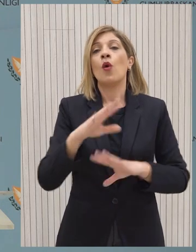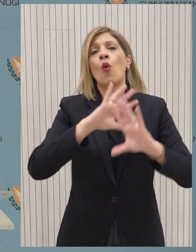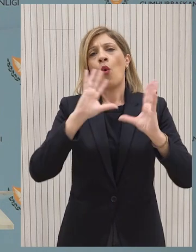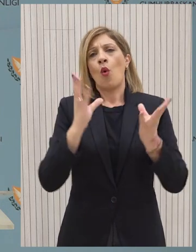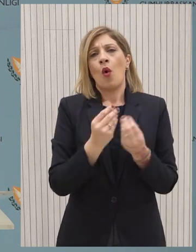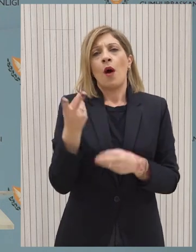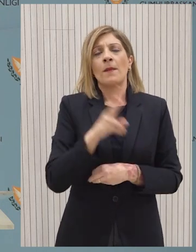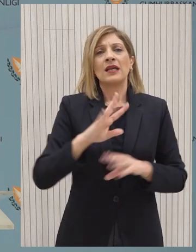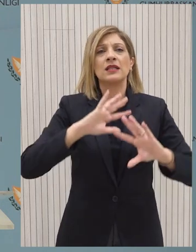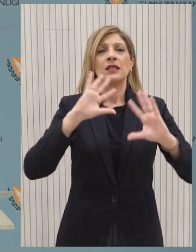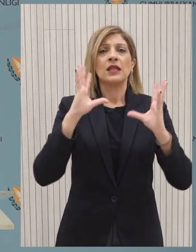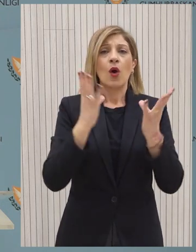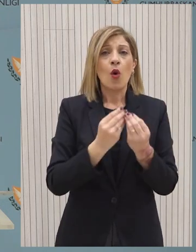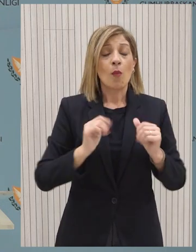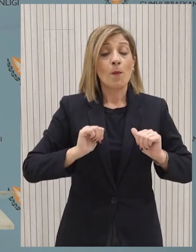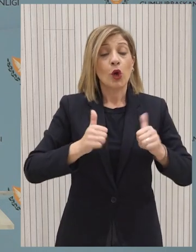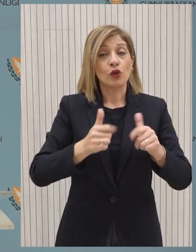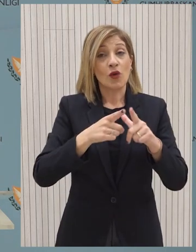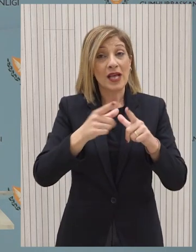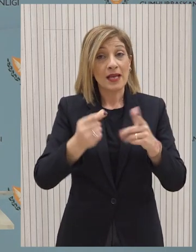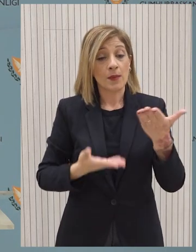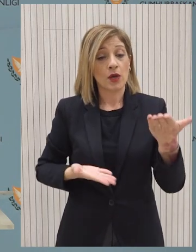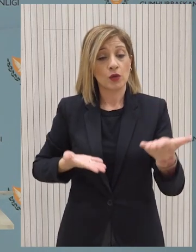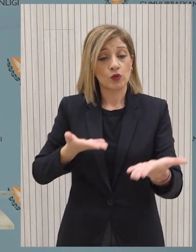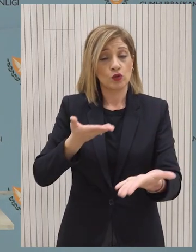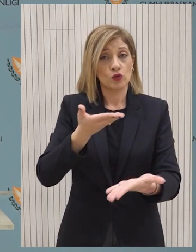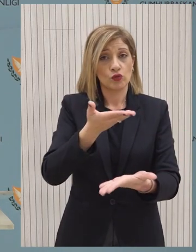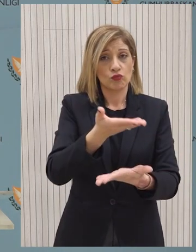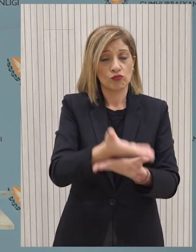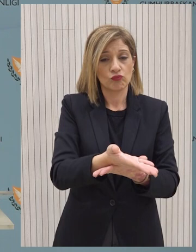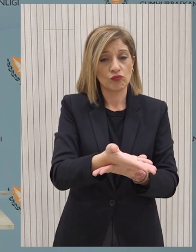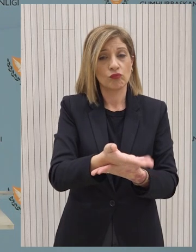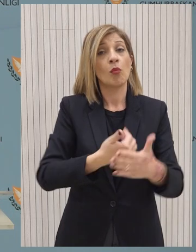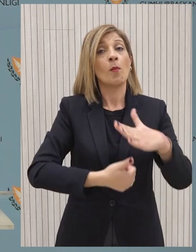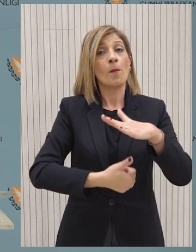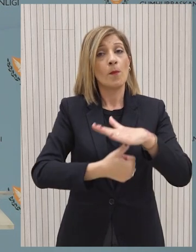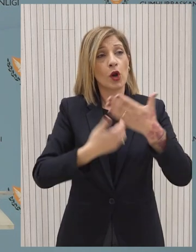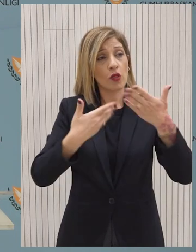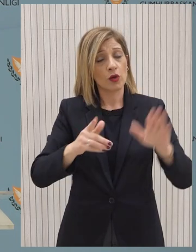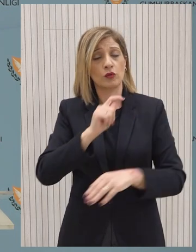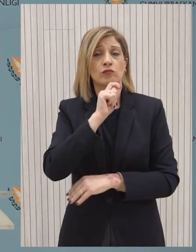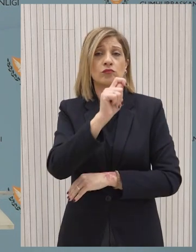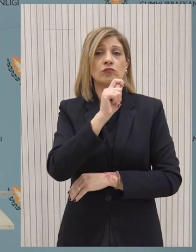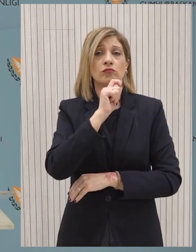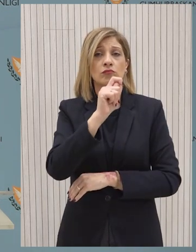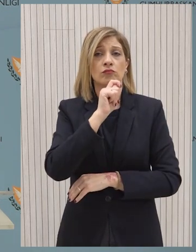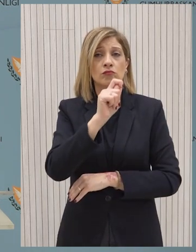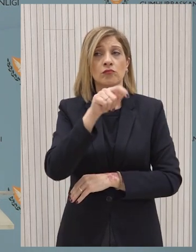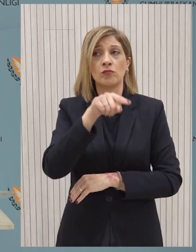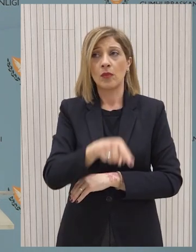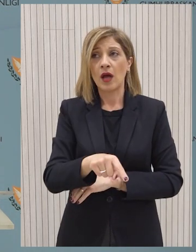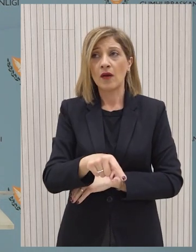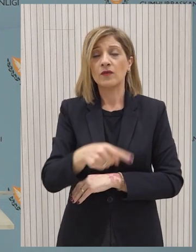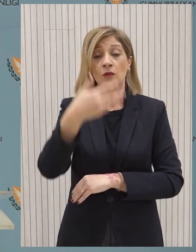και από τον Πρόεδρο της Δημοκρατίας. Είμαι βασικότητας ότι θυμάστε ότι είναι πέντε διακριτά στάδια. Έχει παρουσιαστεί από τον Πρόεδρο της Δημοκρατίας